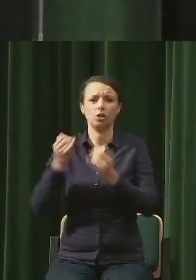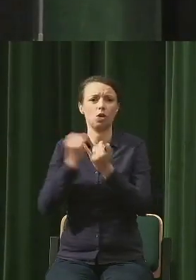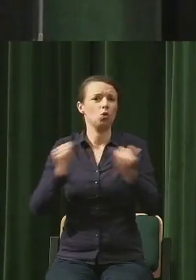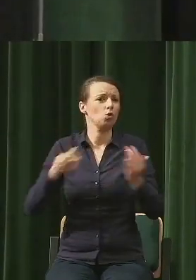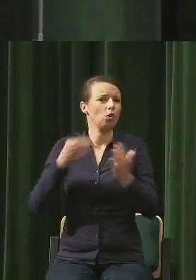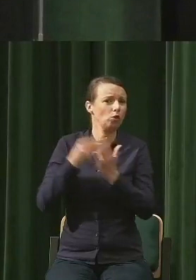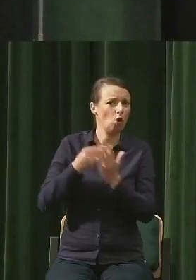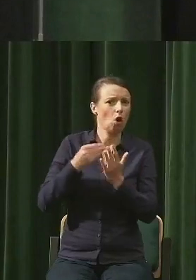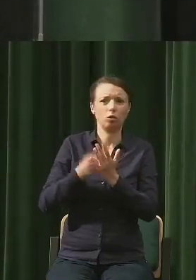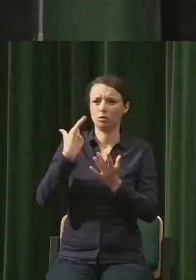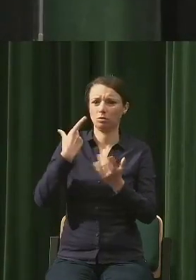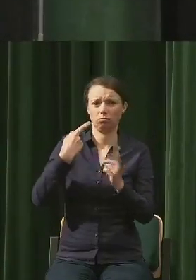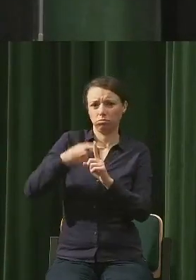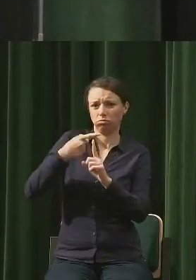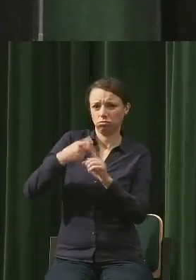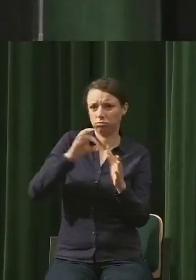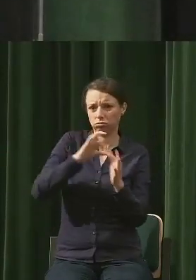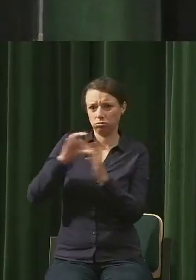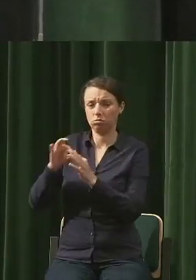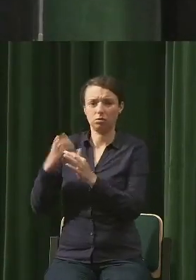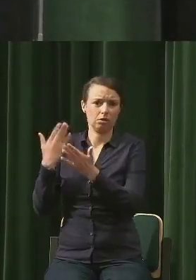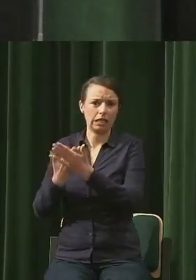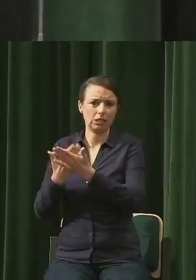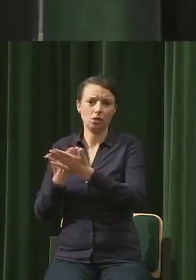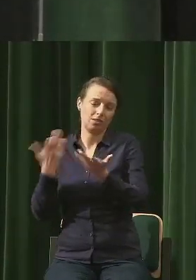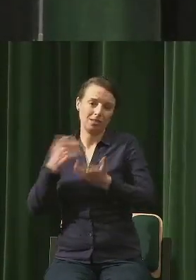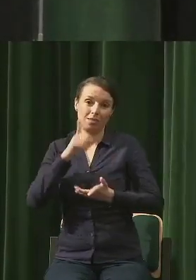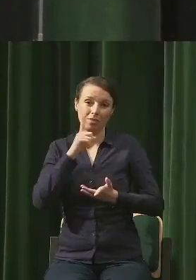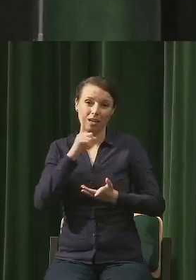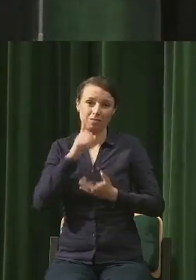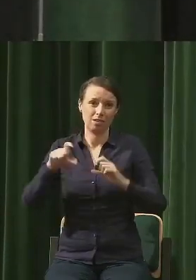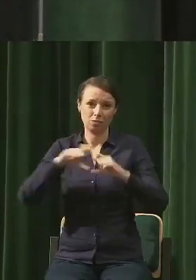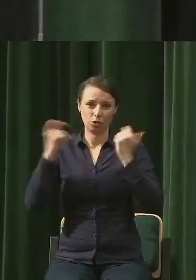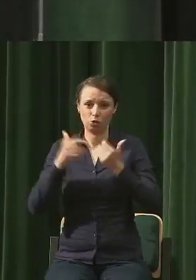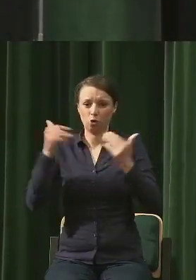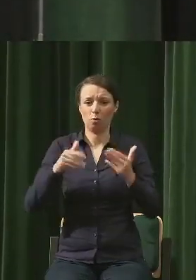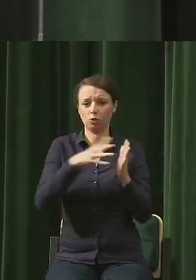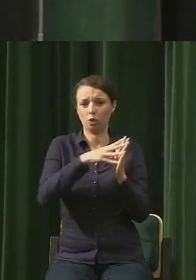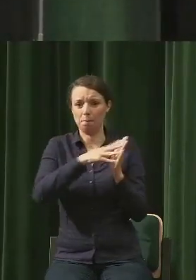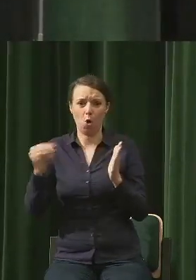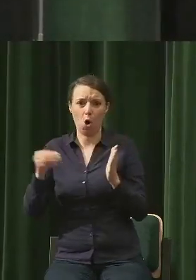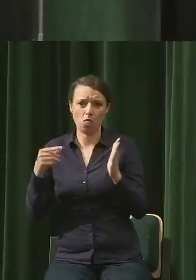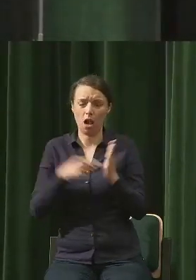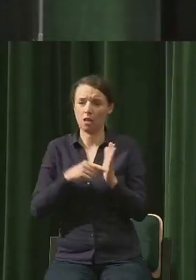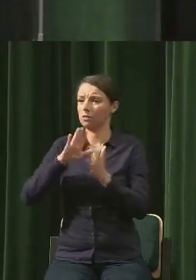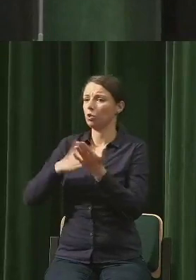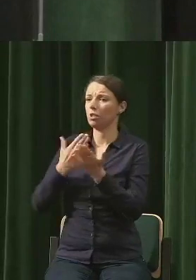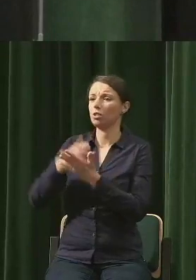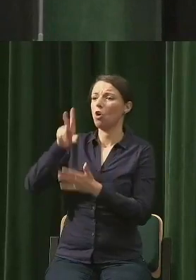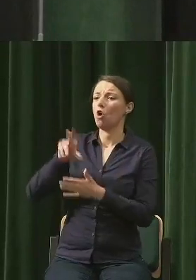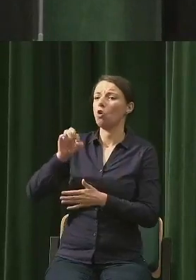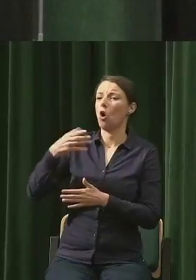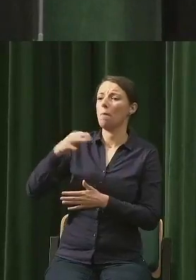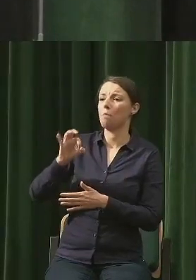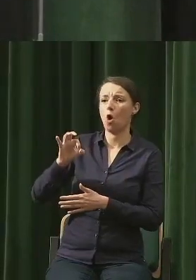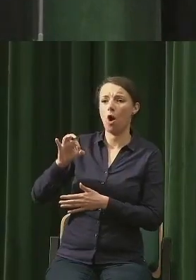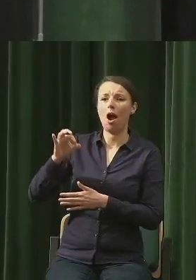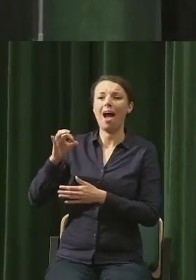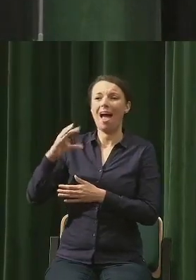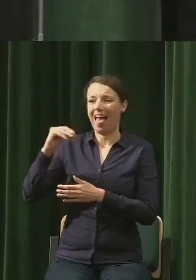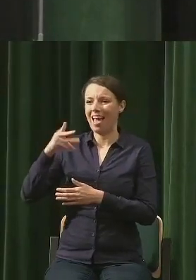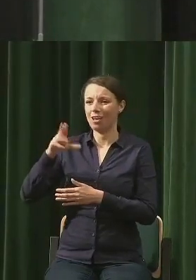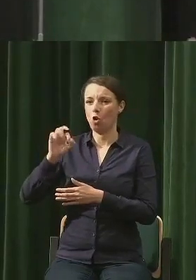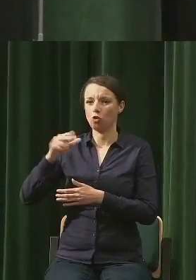rodzaju i tak dalej. Także teoretycznie można wszystko tym modelem objaśnić. Natomiast i homo ekonomikus to nie jest tylko taki, który